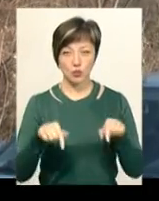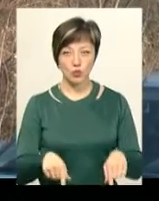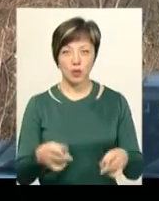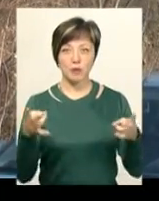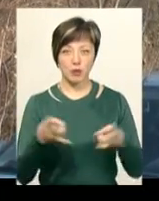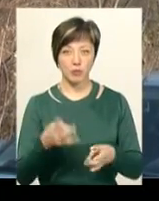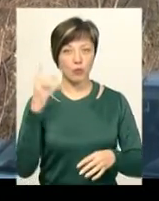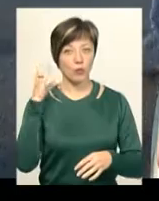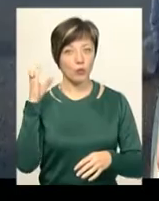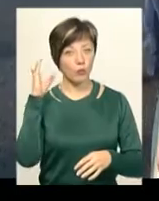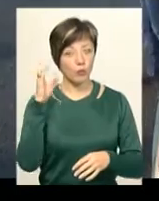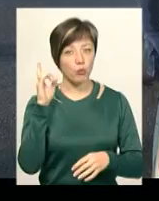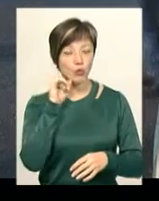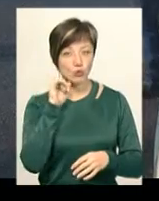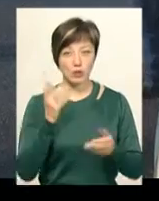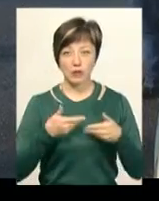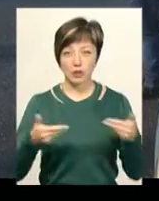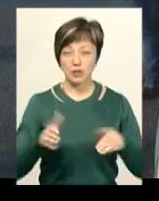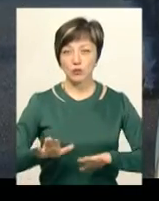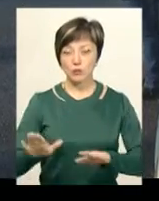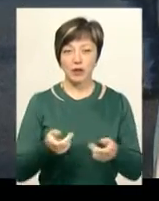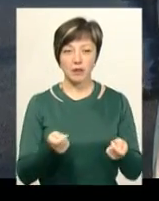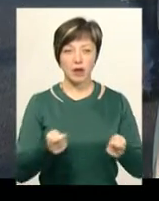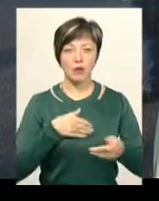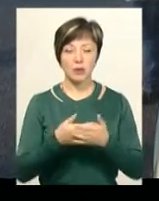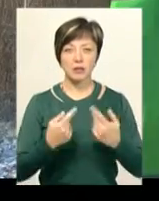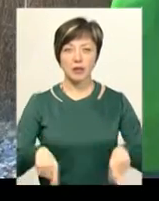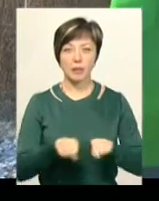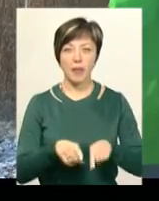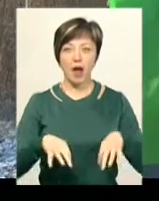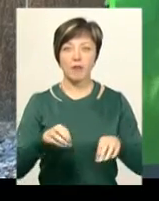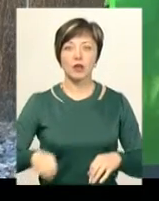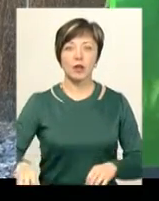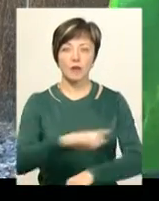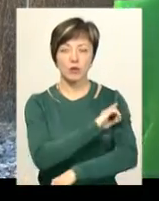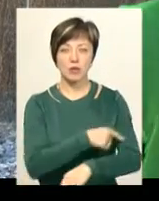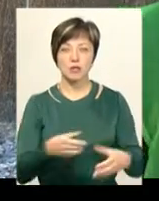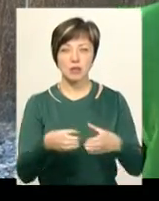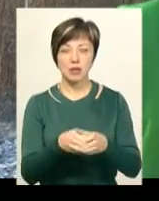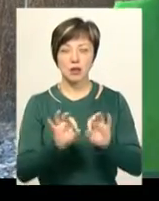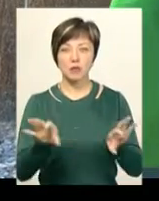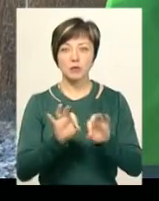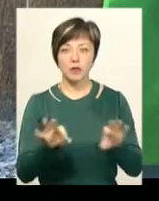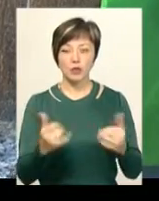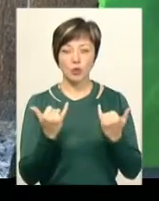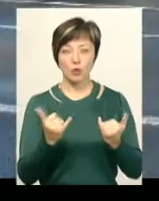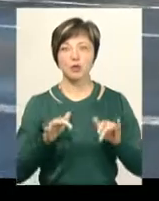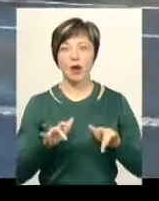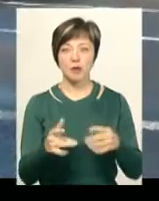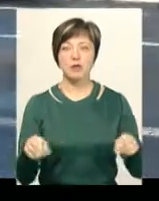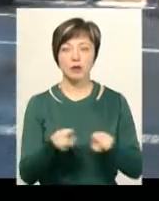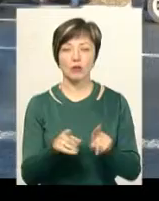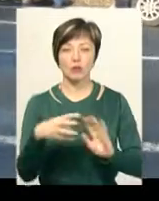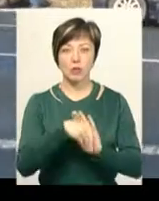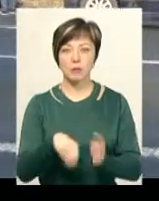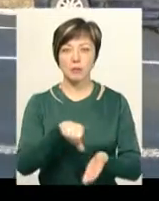Я думаю, почути нас. Заступник керівника громадської організації «Автоєвросила» Віталій Осак розповідає, до сьогоднішньої акції також